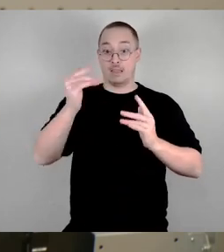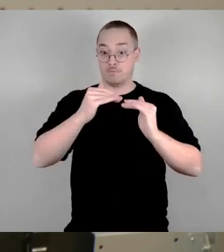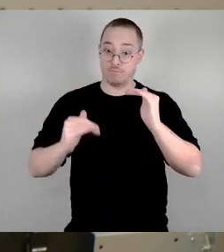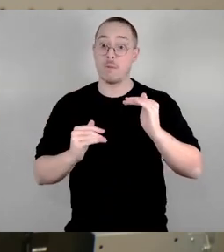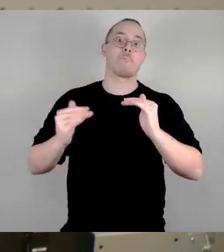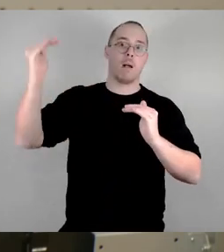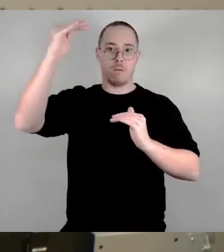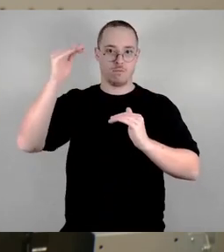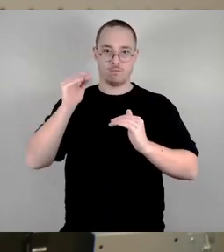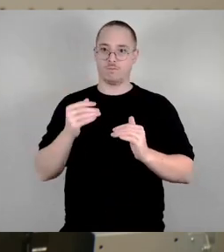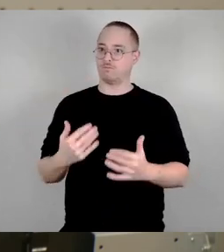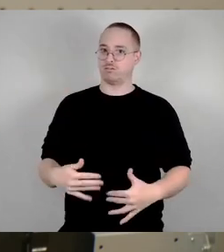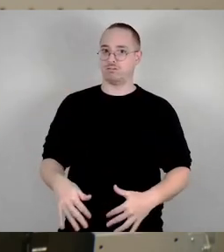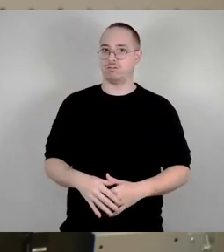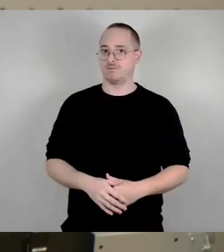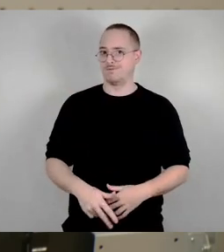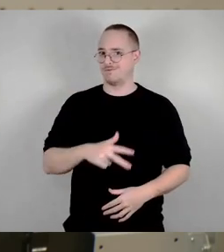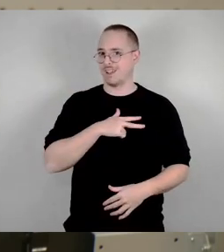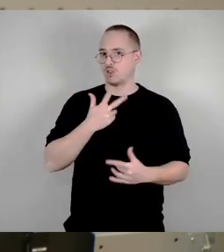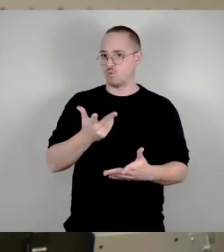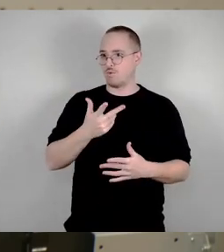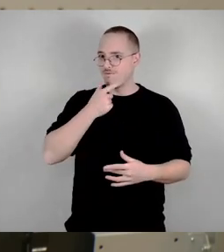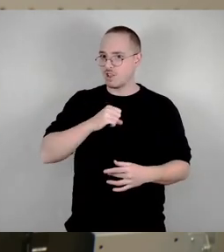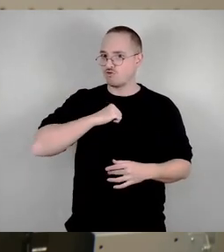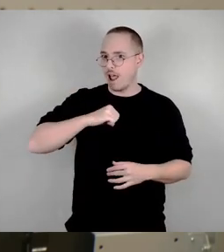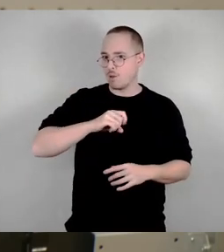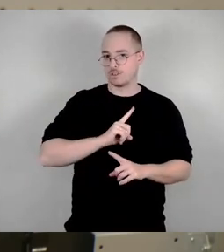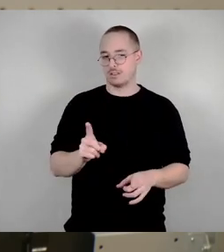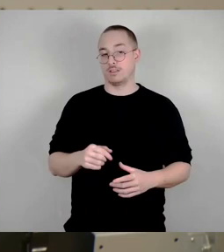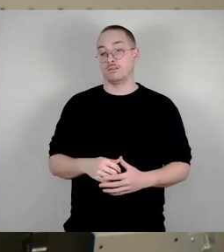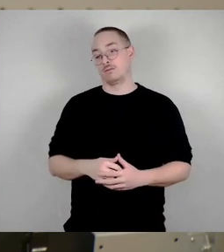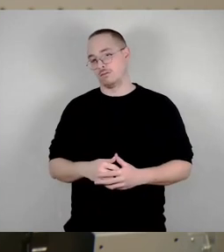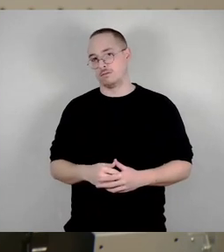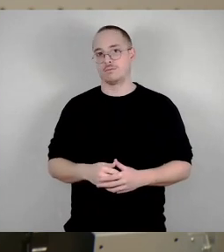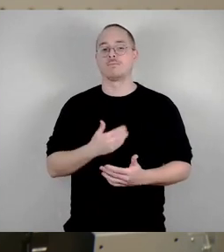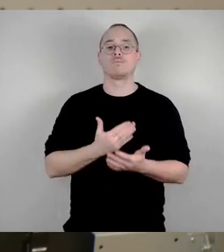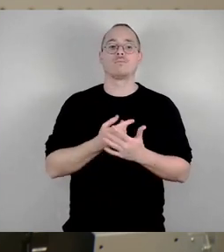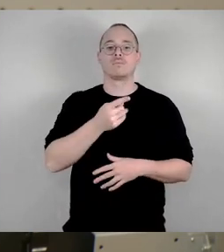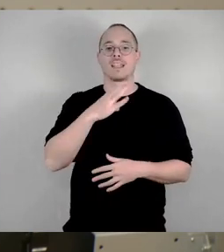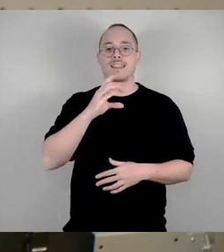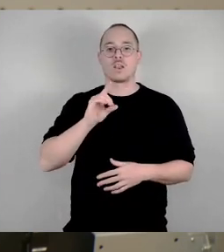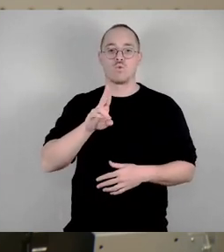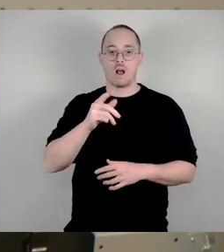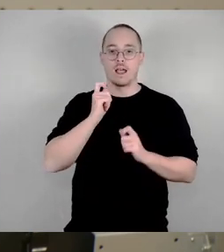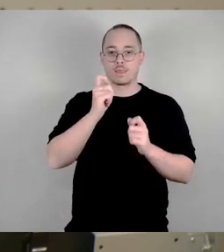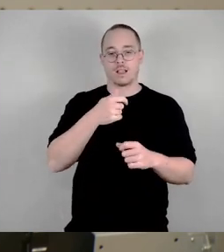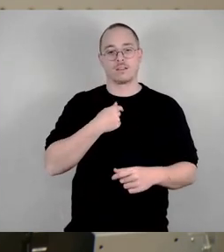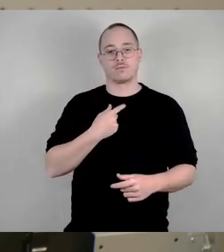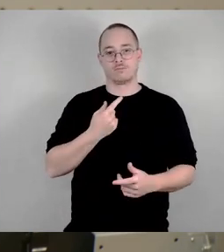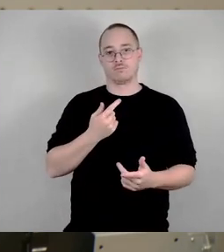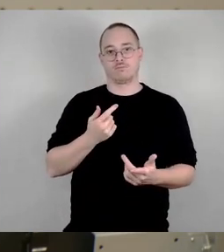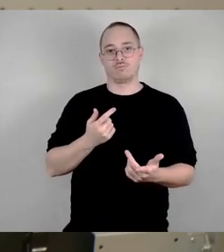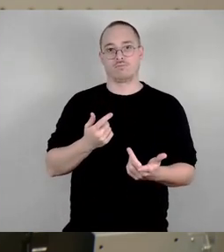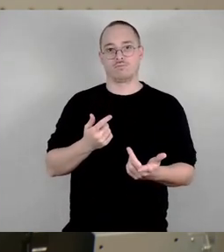ÖPNV-Beschleunigung hier meint. Wir werden dem Antrag dasselbe zustimmen. Dieses Verkehrsexperiment gehört einfach nicht in